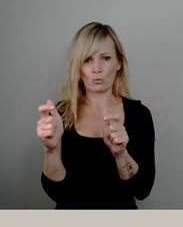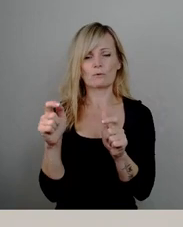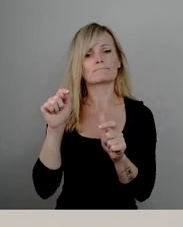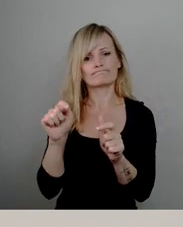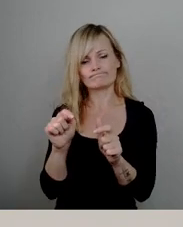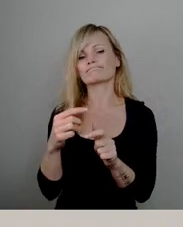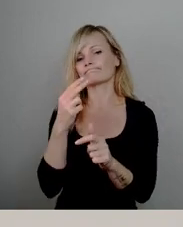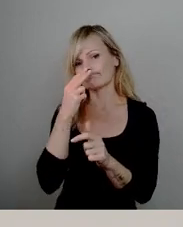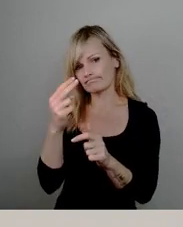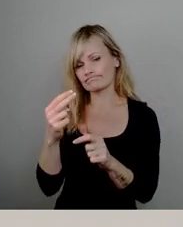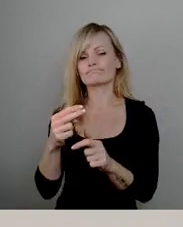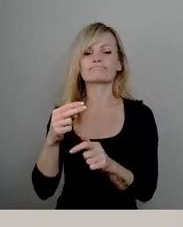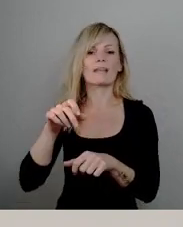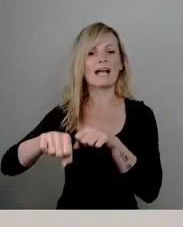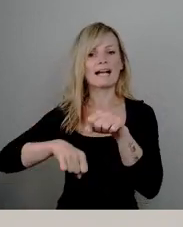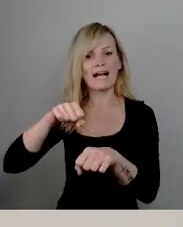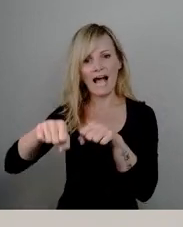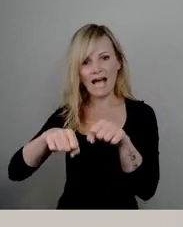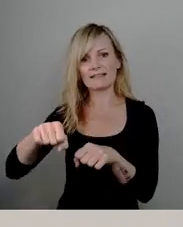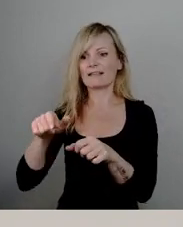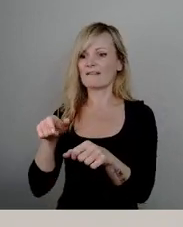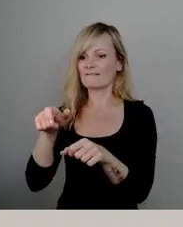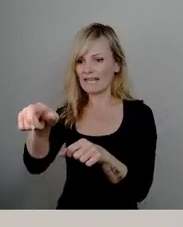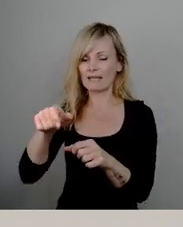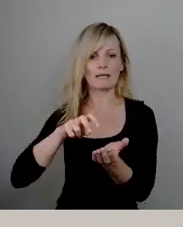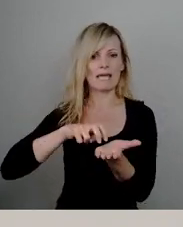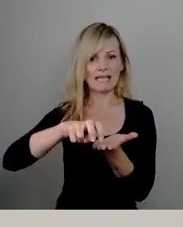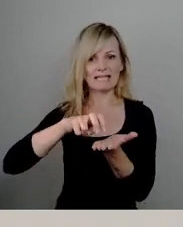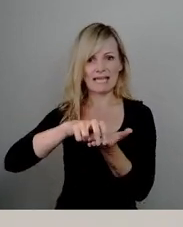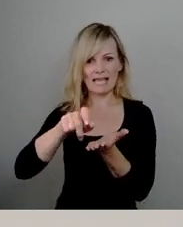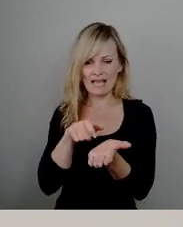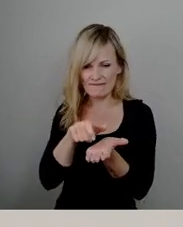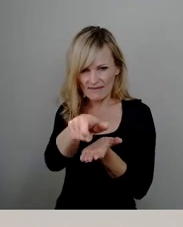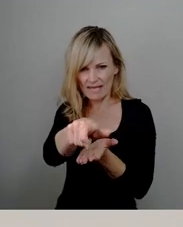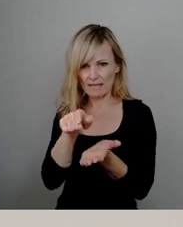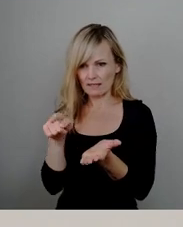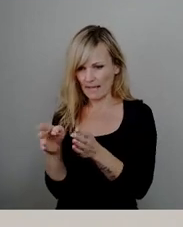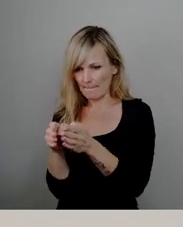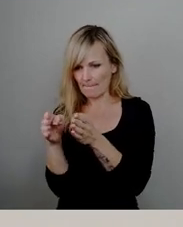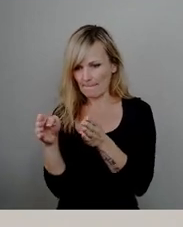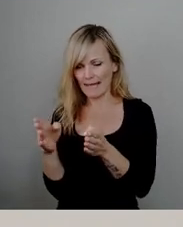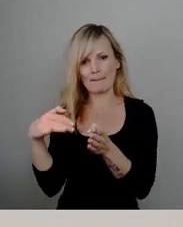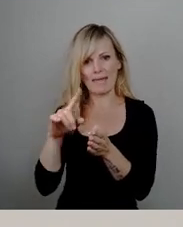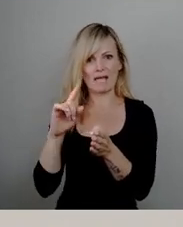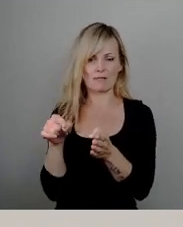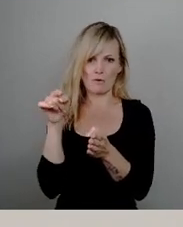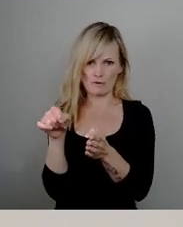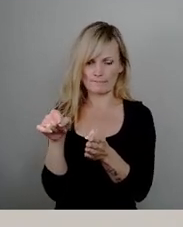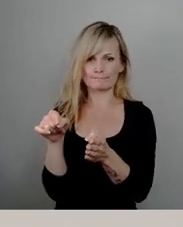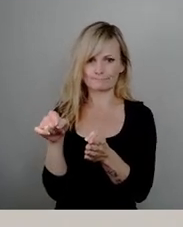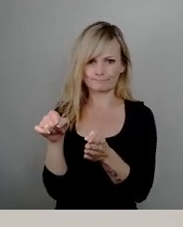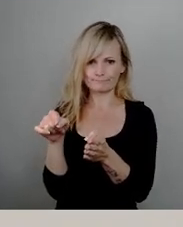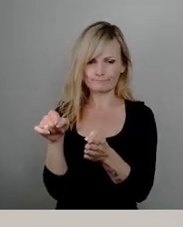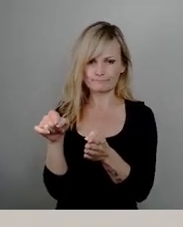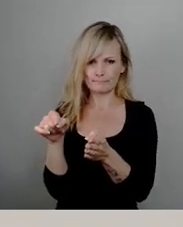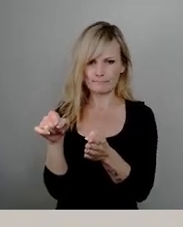Breite des Radgehwegs zu vergrößern, also die Breite, die nicht